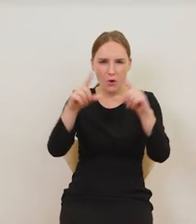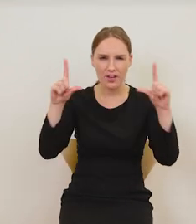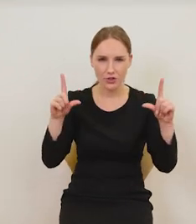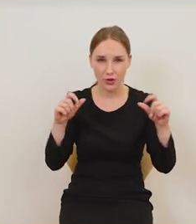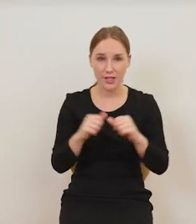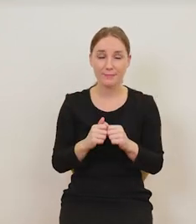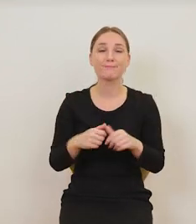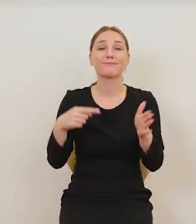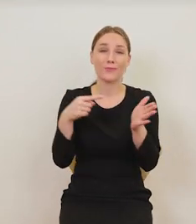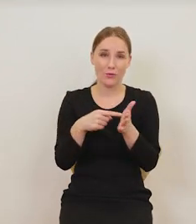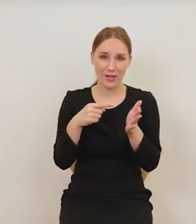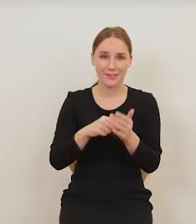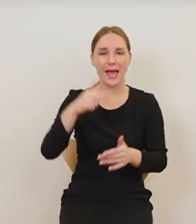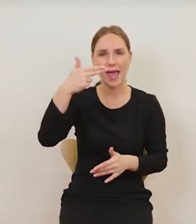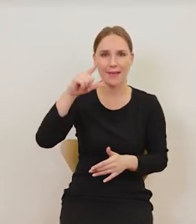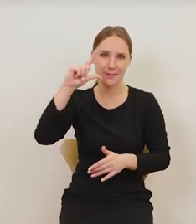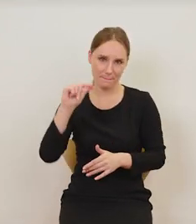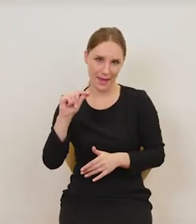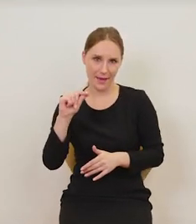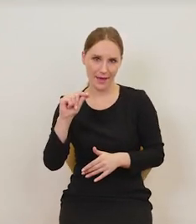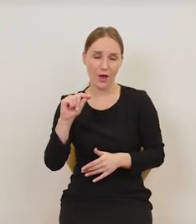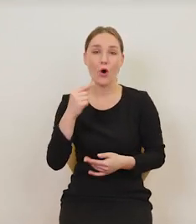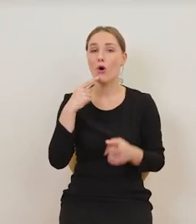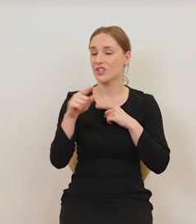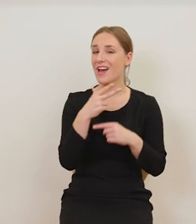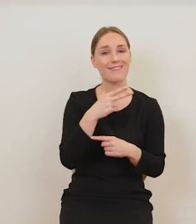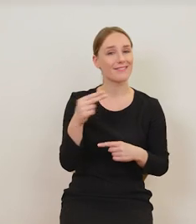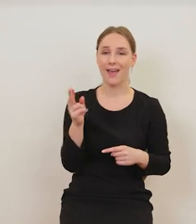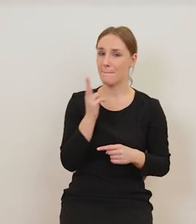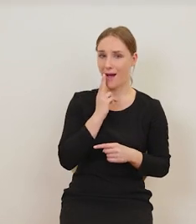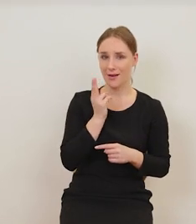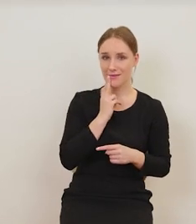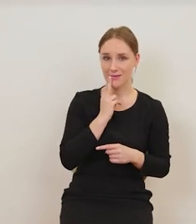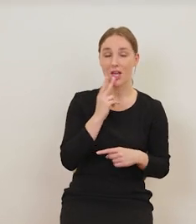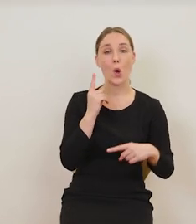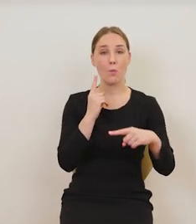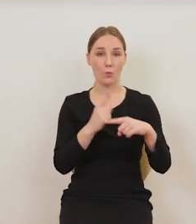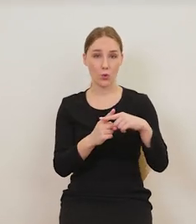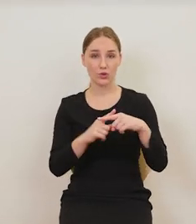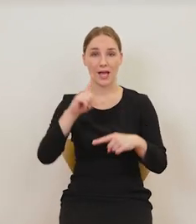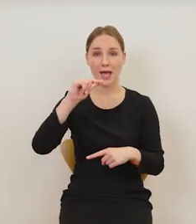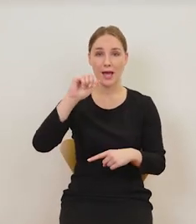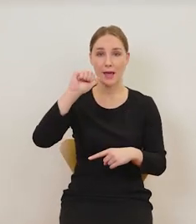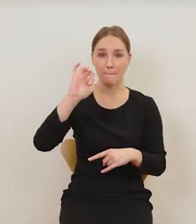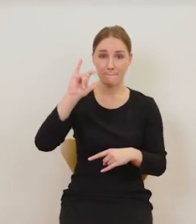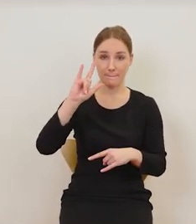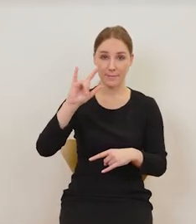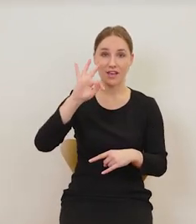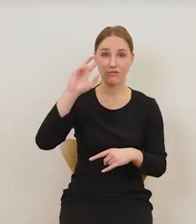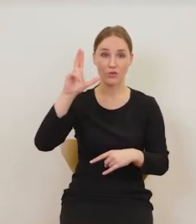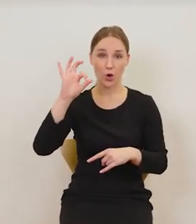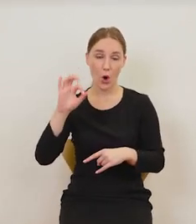A no właśnie, NP. Nie pali. Plus pywko, czyli